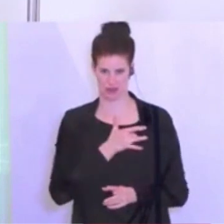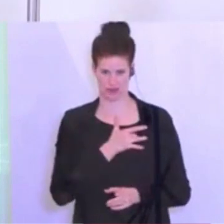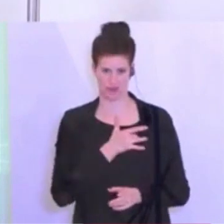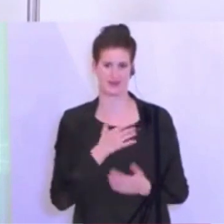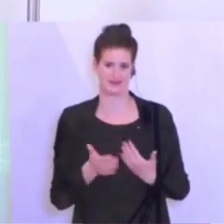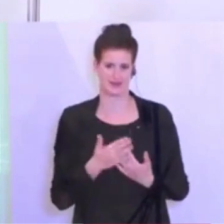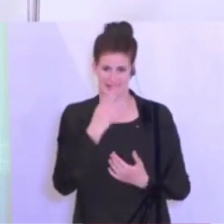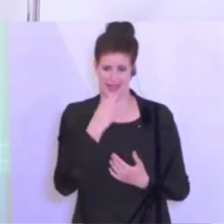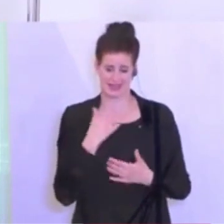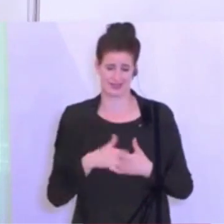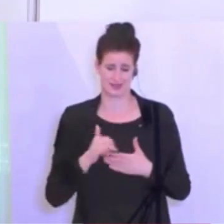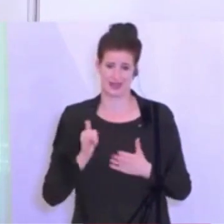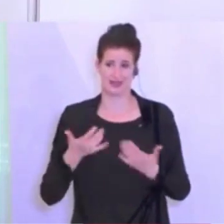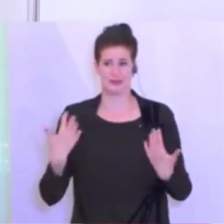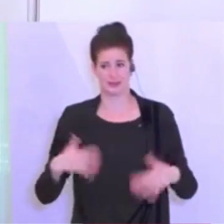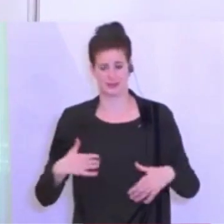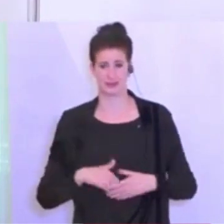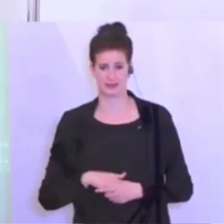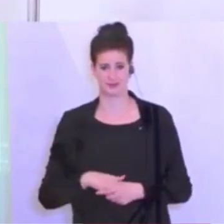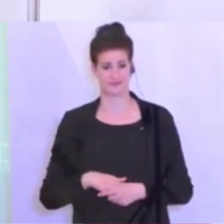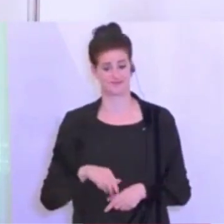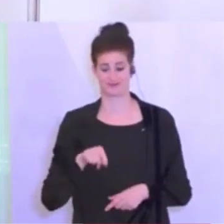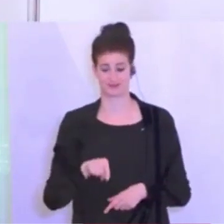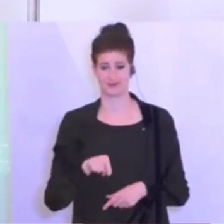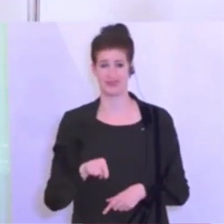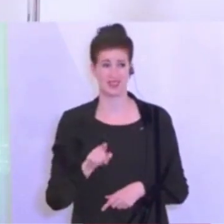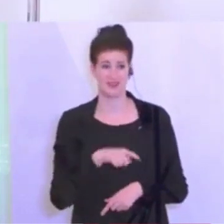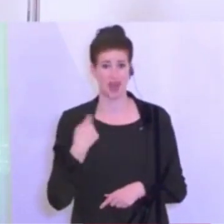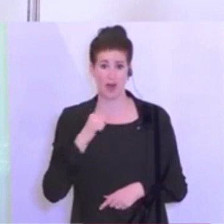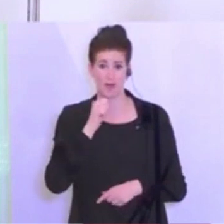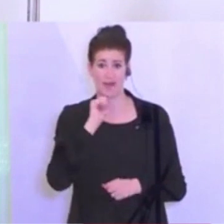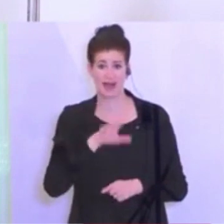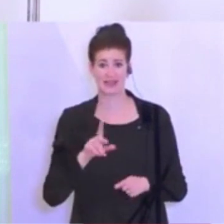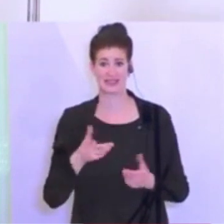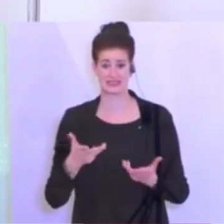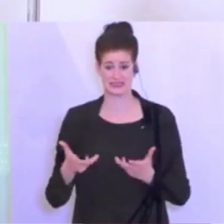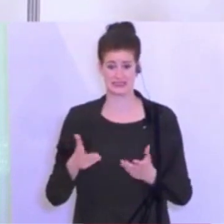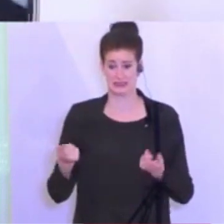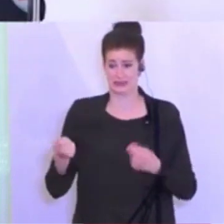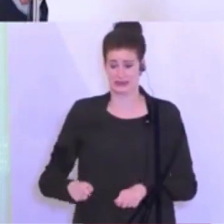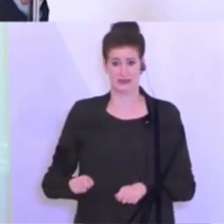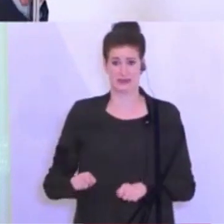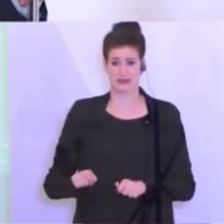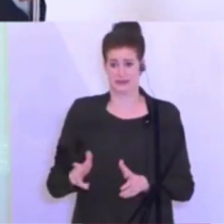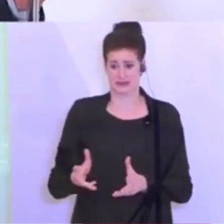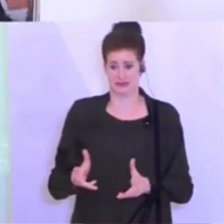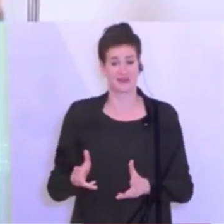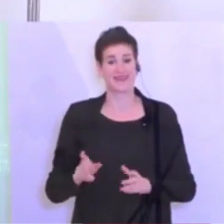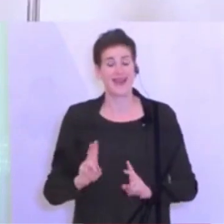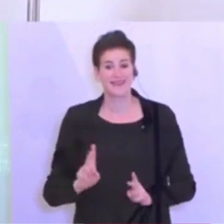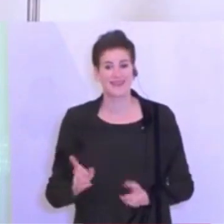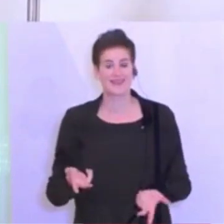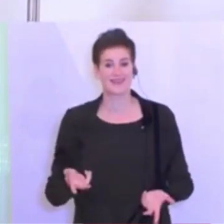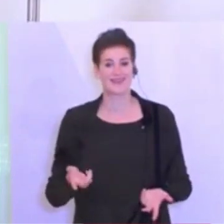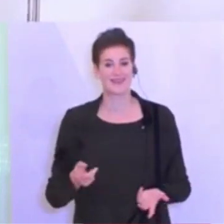Nachgastronomie wissen wir es. Es ist nicht unser Anliegen, dass die ausgehungert werden. Wir sind nicht die neuen Buritaner und sagen, Nachgastronomie pfui. Nein,